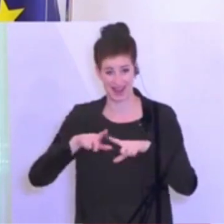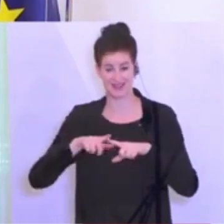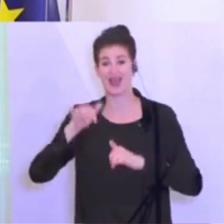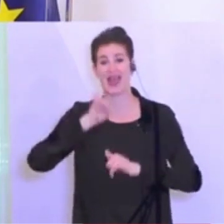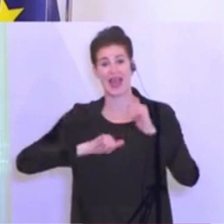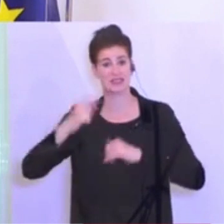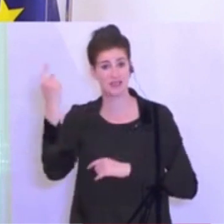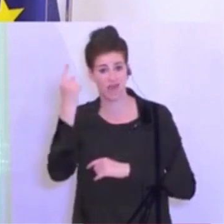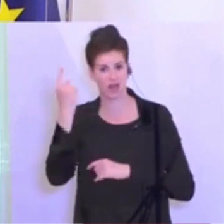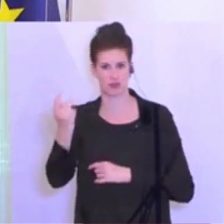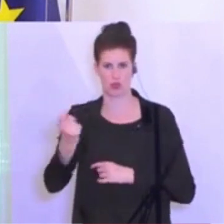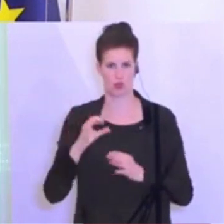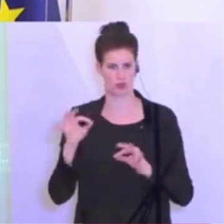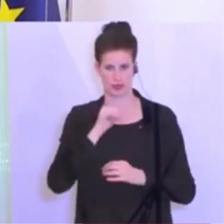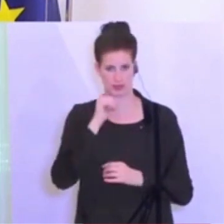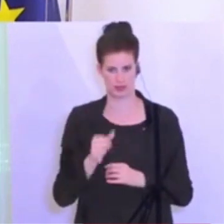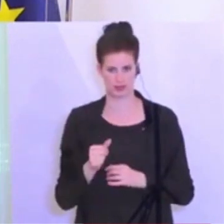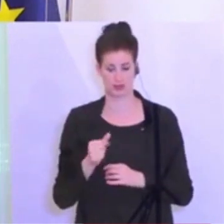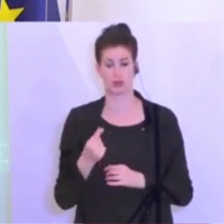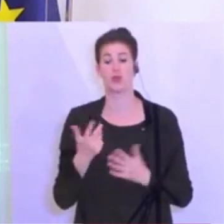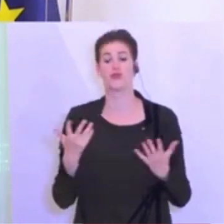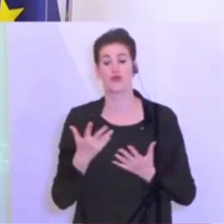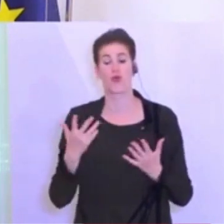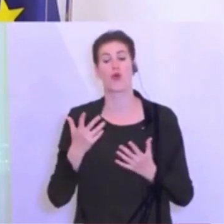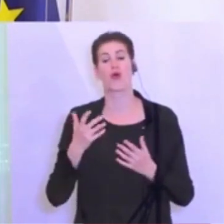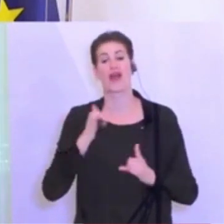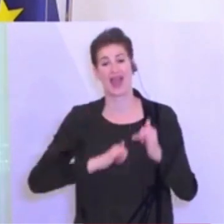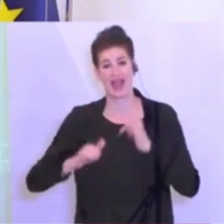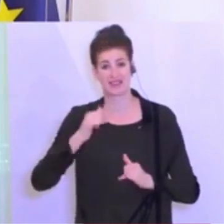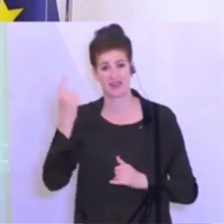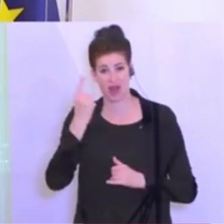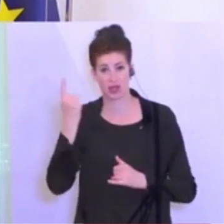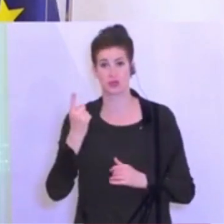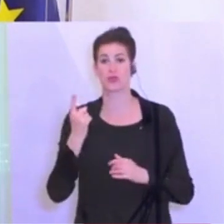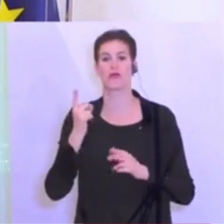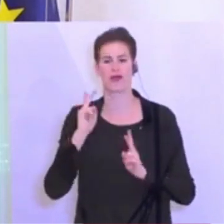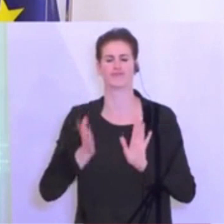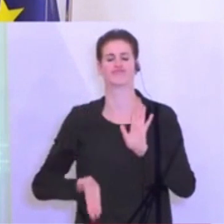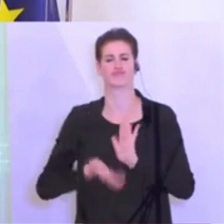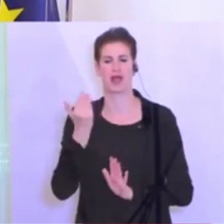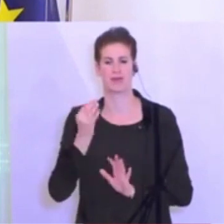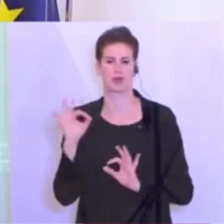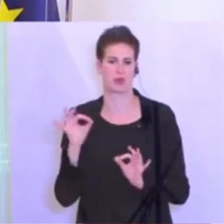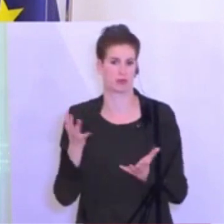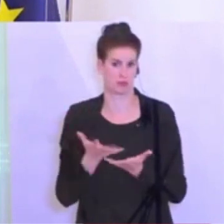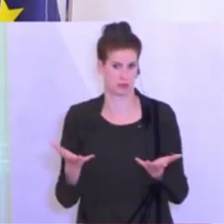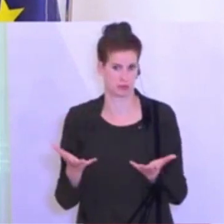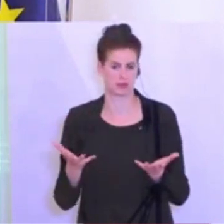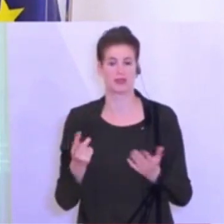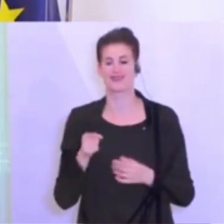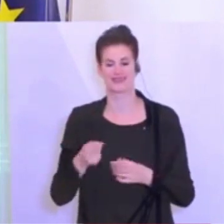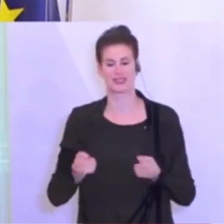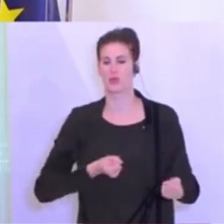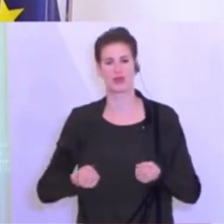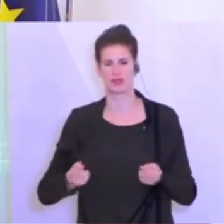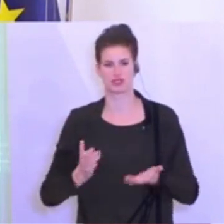und wo diese Reisewarnungen entweder gänzlich oder partiell zurückgezogen werden können. Das ist keine politische